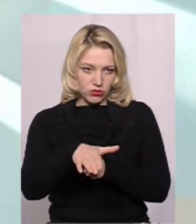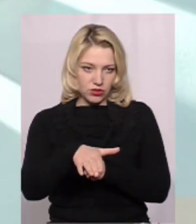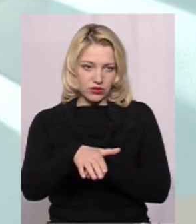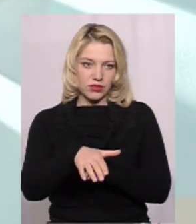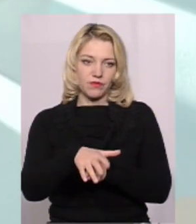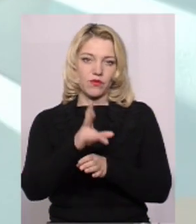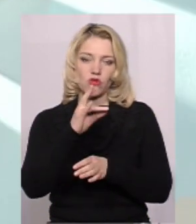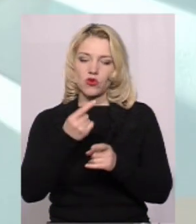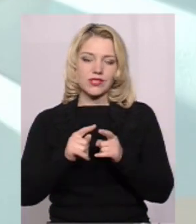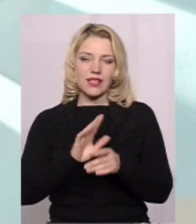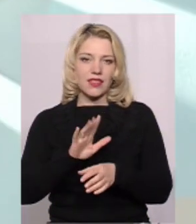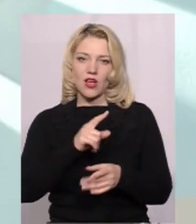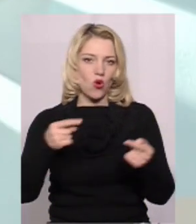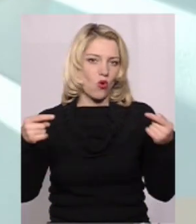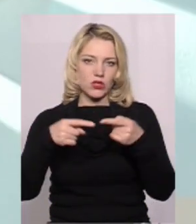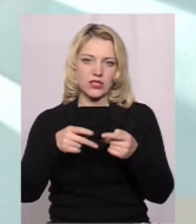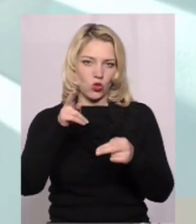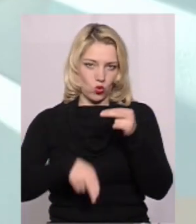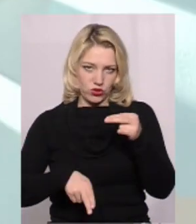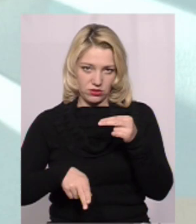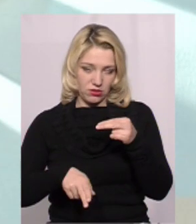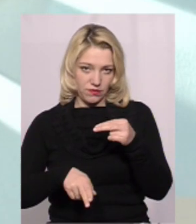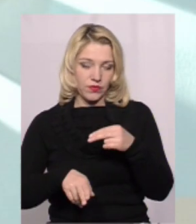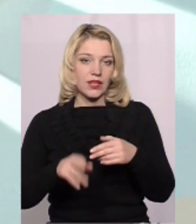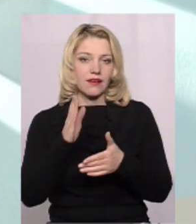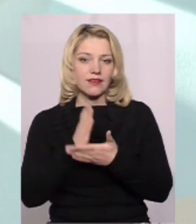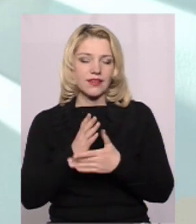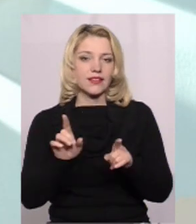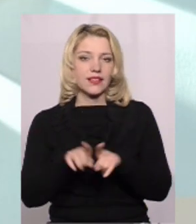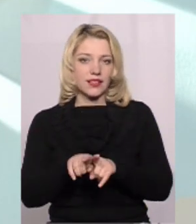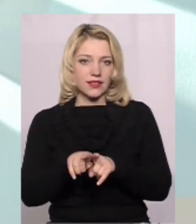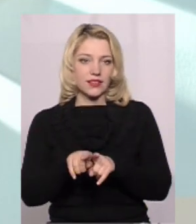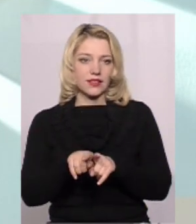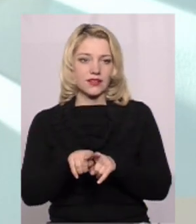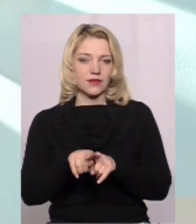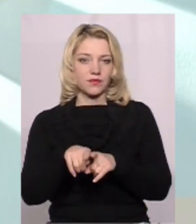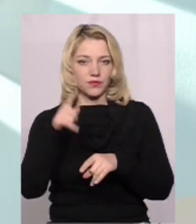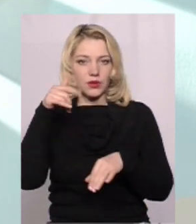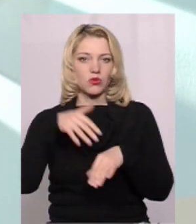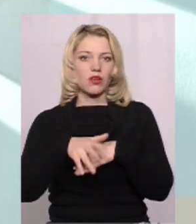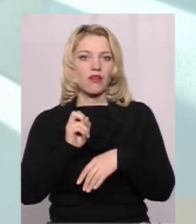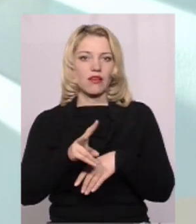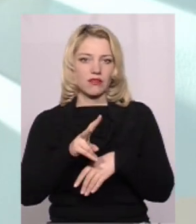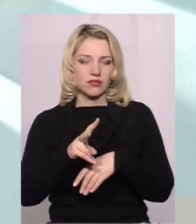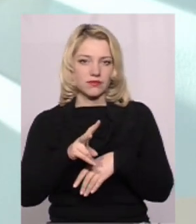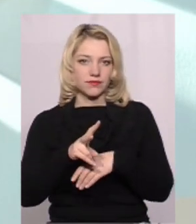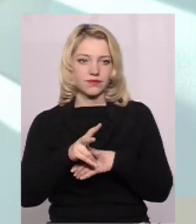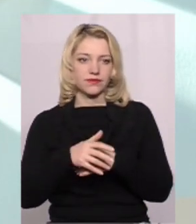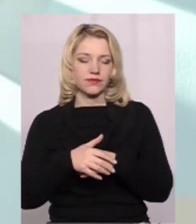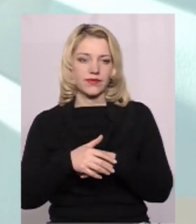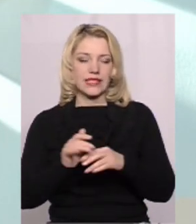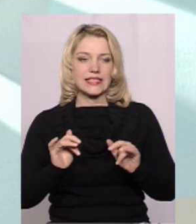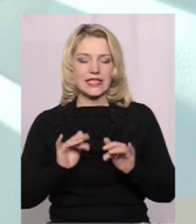ці заходи не є остаточними Є таке поняття як заходи